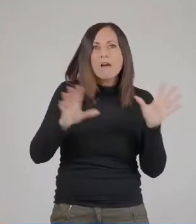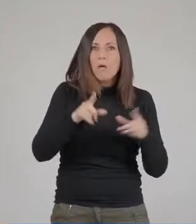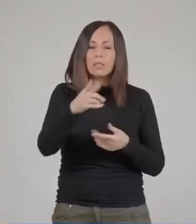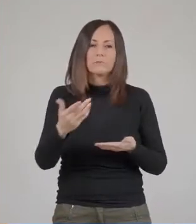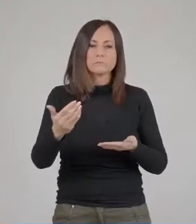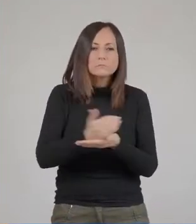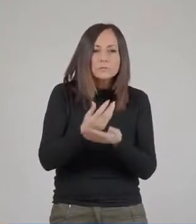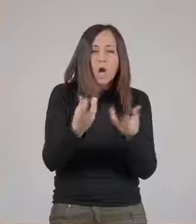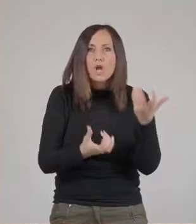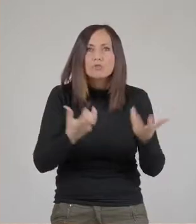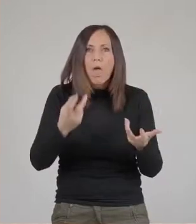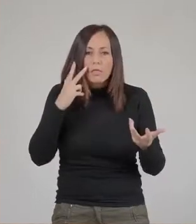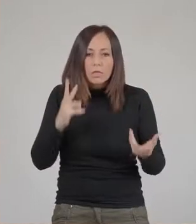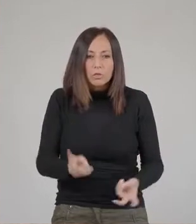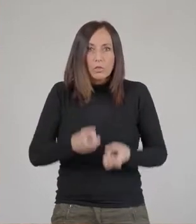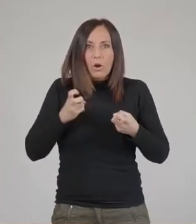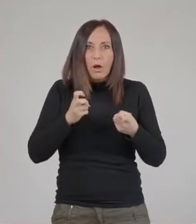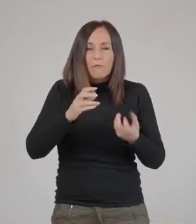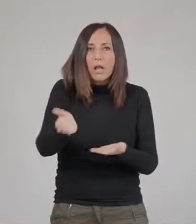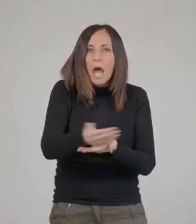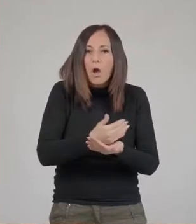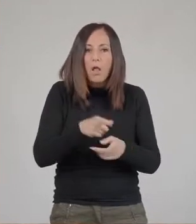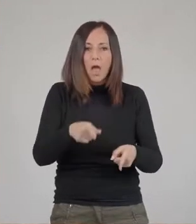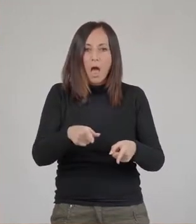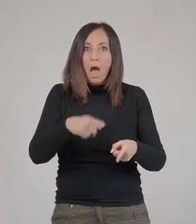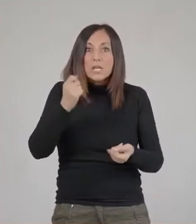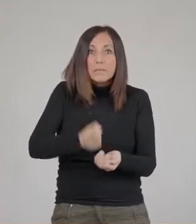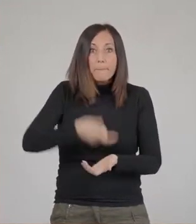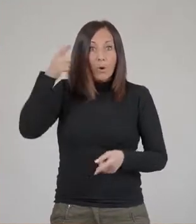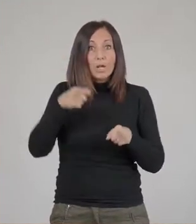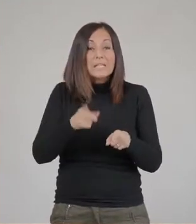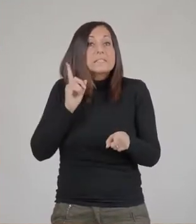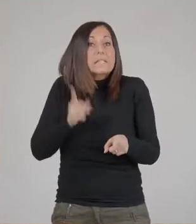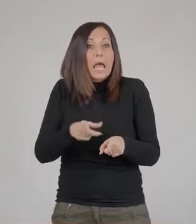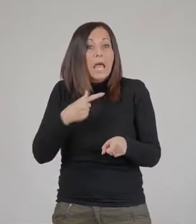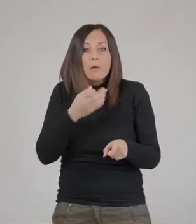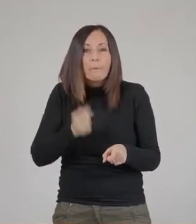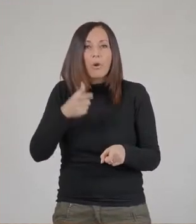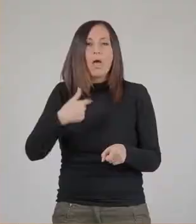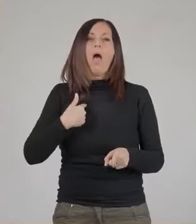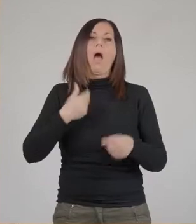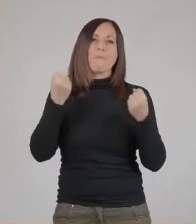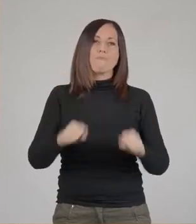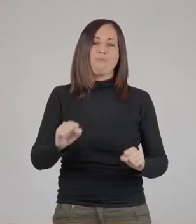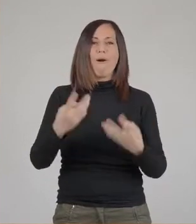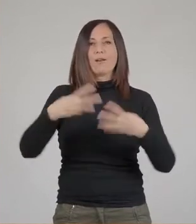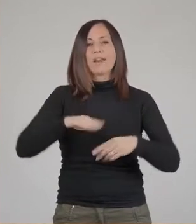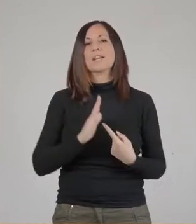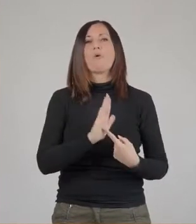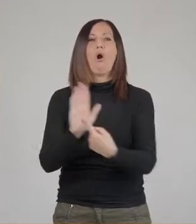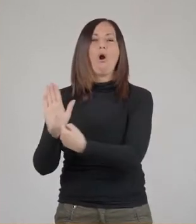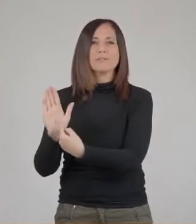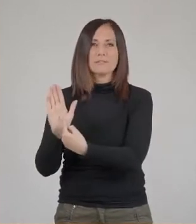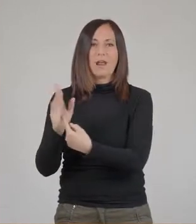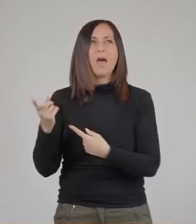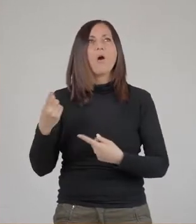dati raccolti e soprattutto gli oggetti raccolti costituiscono un elemento importante di conoscenza, è possibile anche organizzare